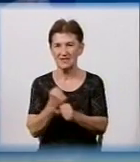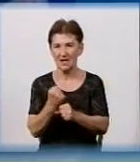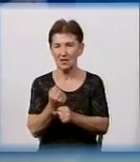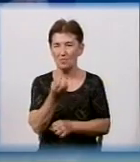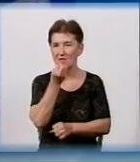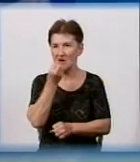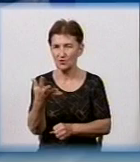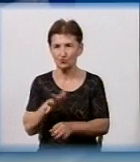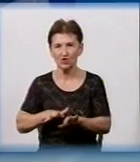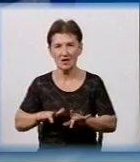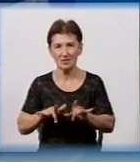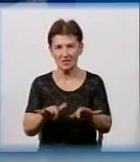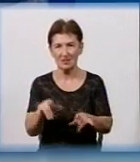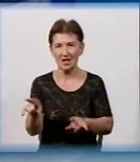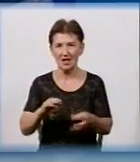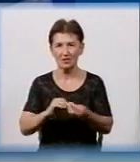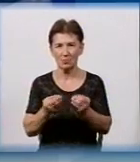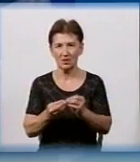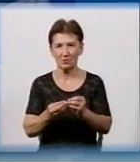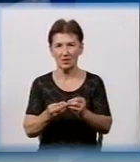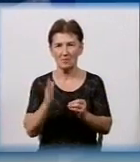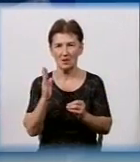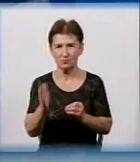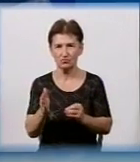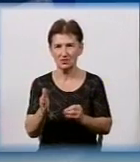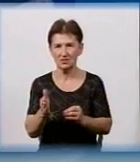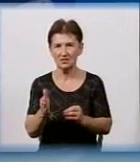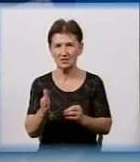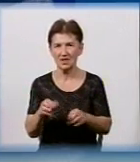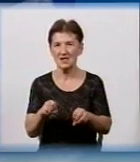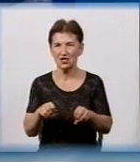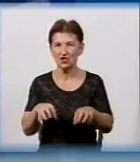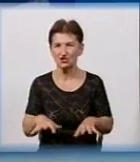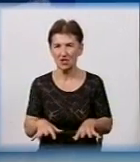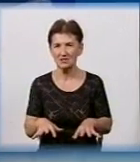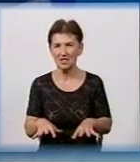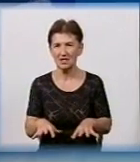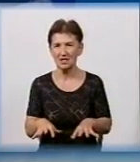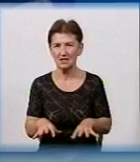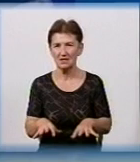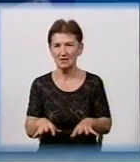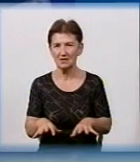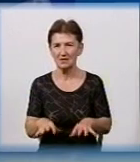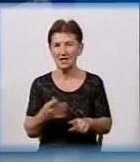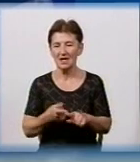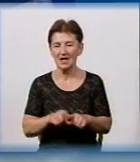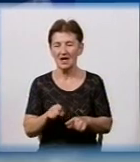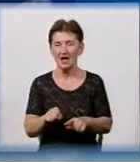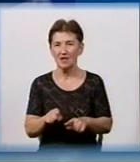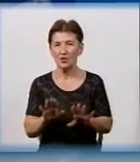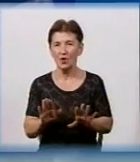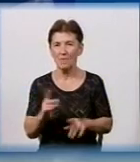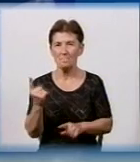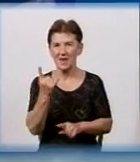ця проблема буде заміцена, і проблема буде вирішуватися хоч так. Ну, це перші шаги, будемо так говорити.